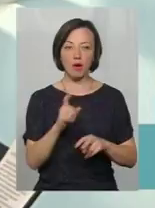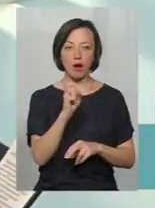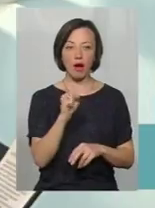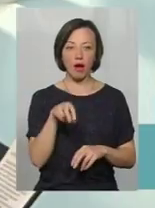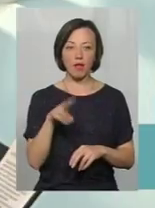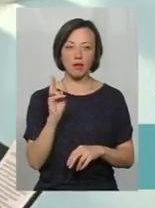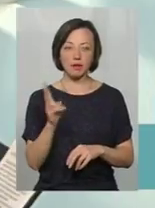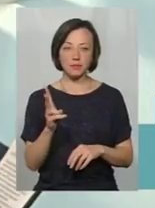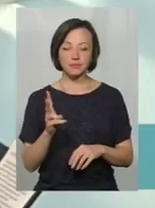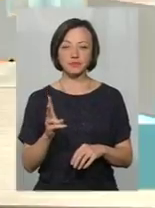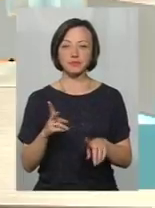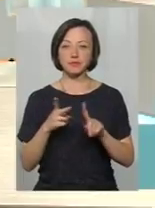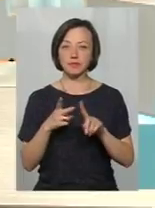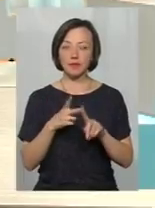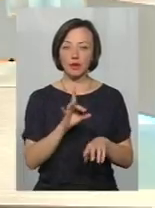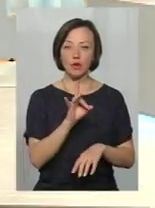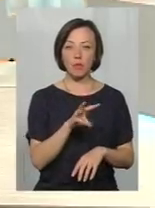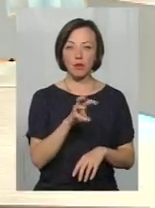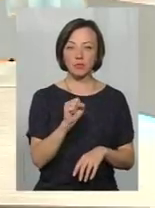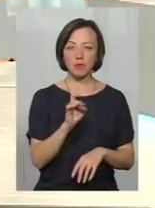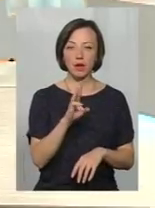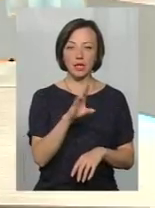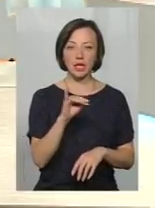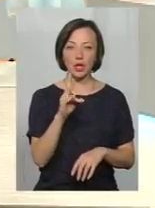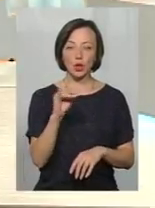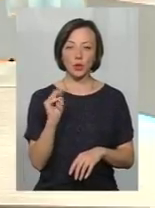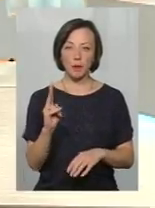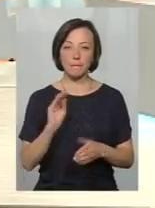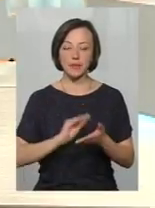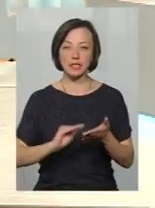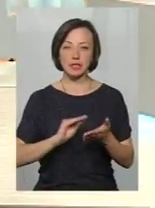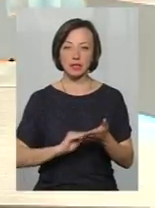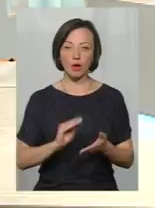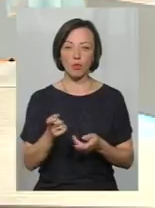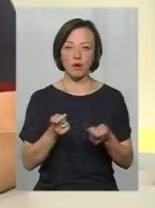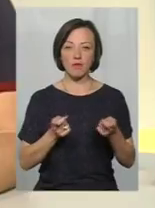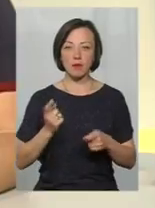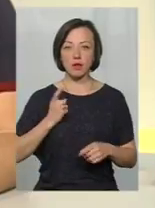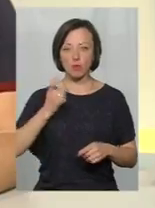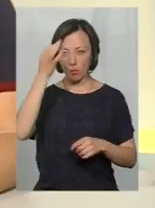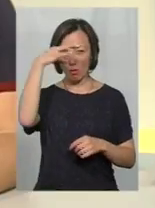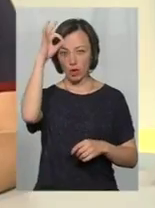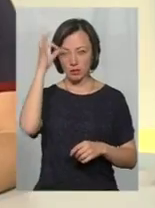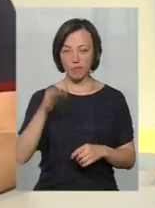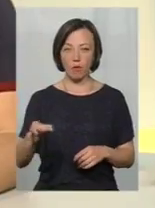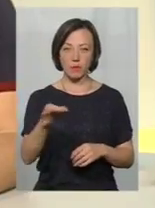Доброго дня, пане Володимир. Доброго дня. Та Роман Мартинюк, прес-секретар управління патрульної поліції Хмельницької області. І те. Доброго дня.